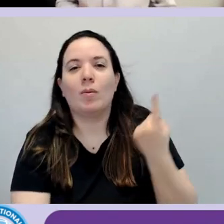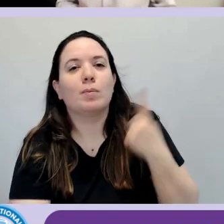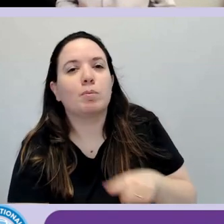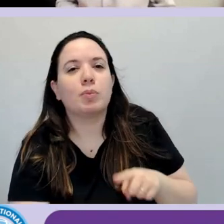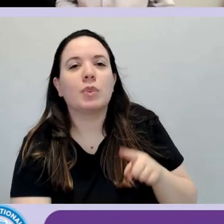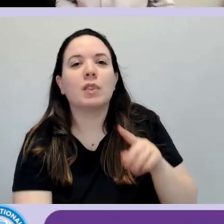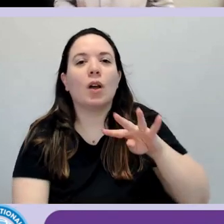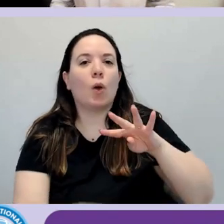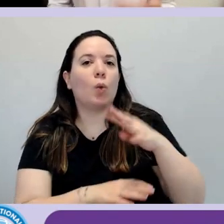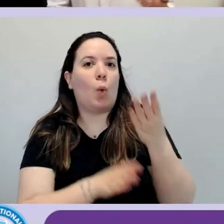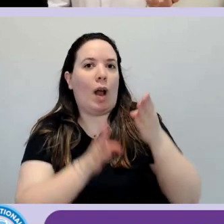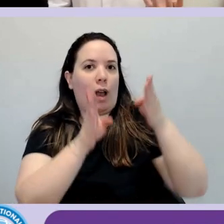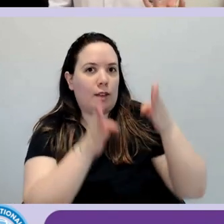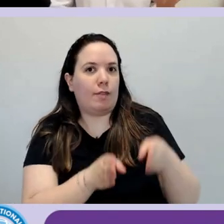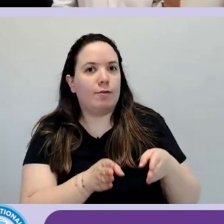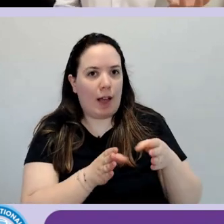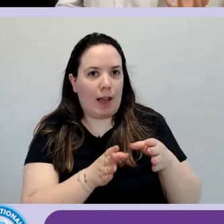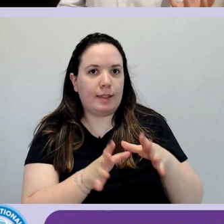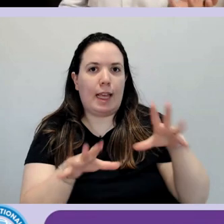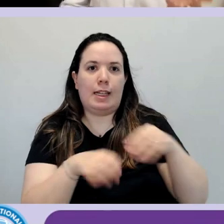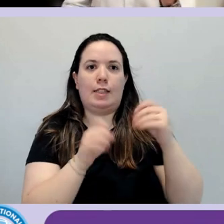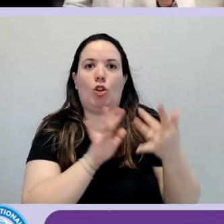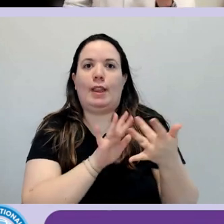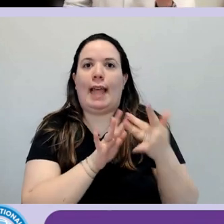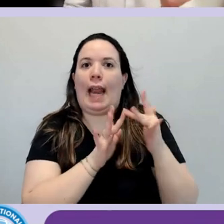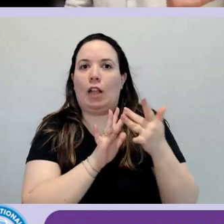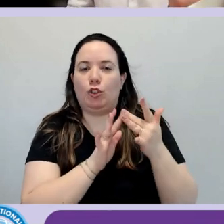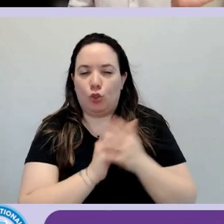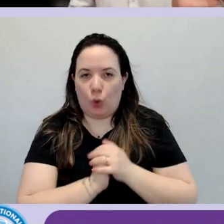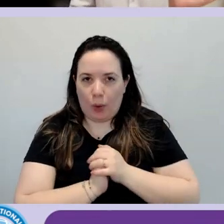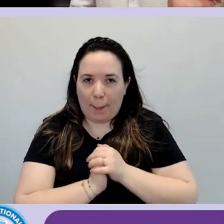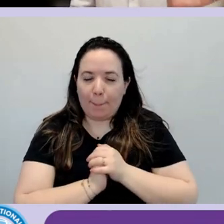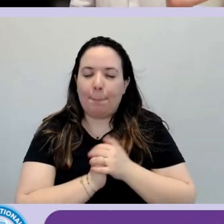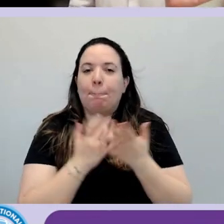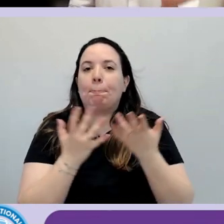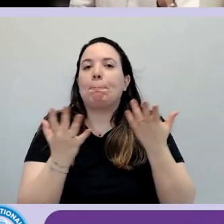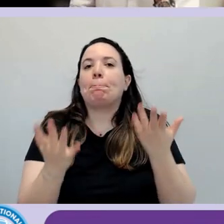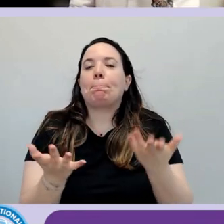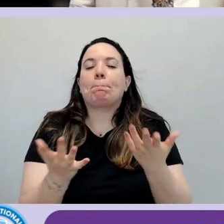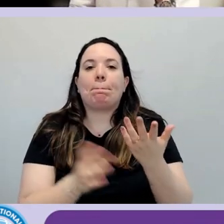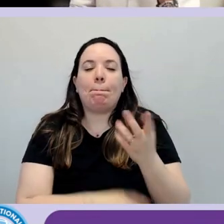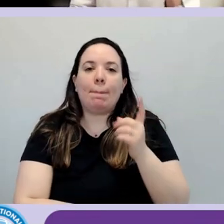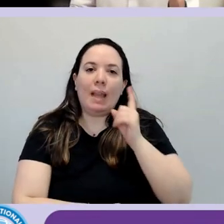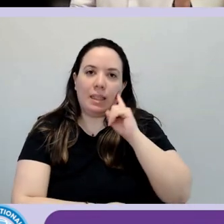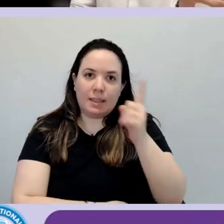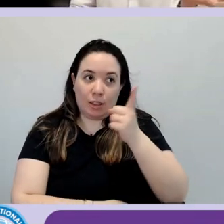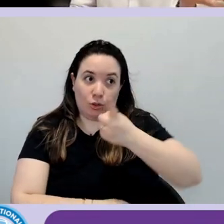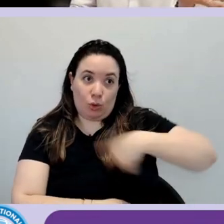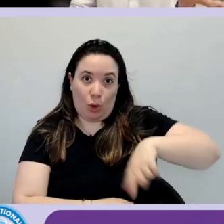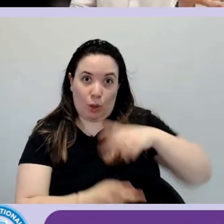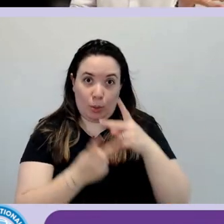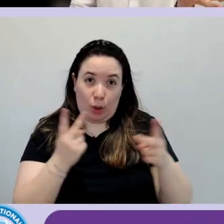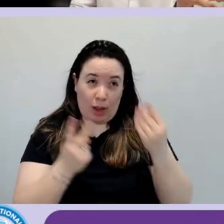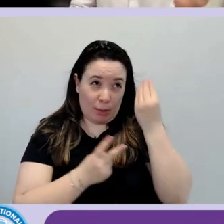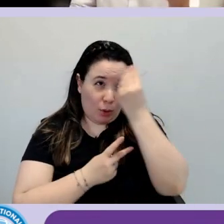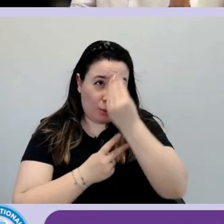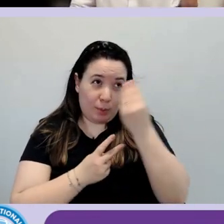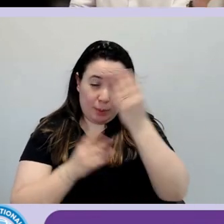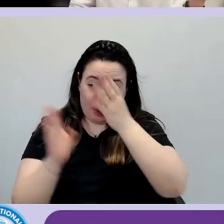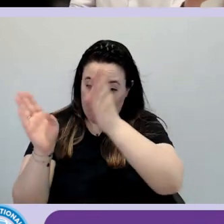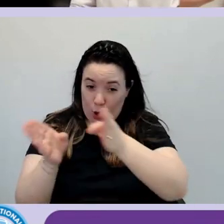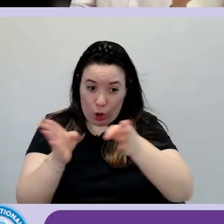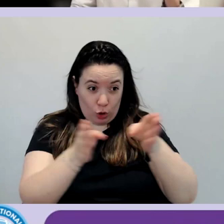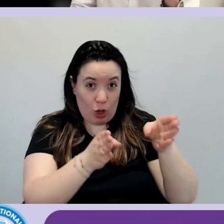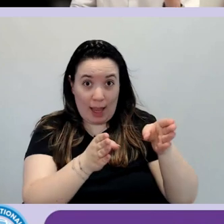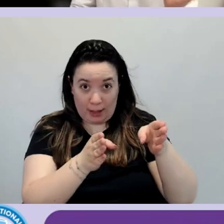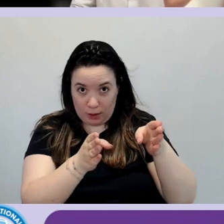'iterazione. Ora, se noi prendiamo questo processo di progettazione orientata alle persone, che